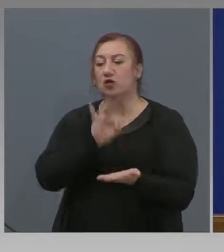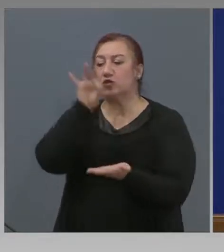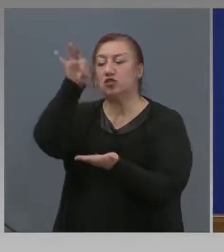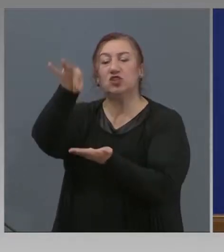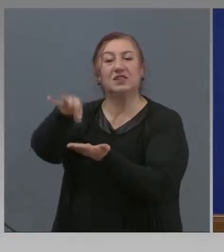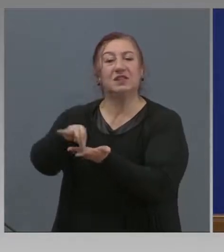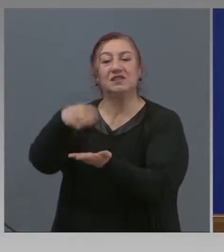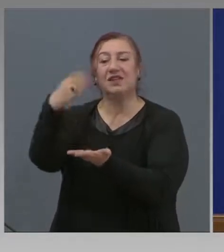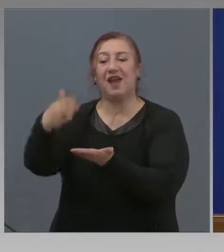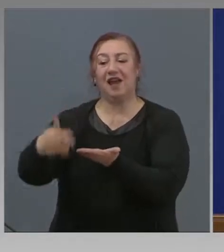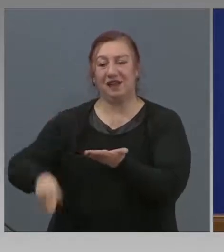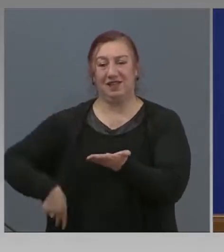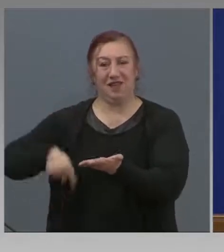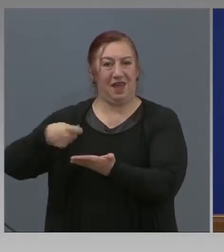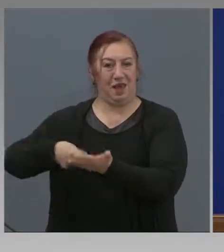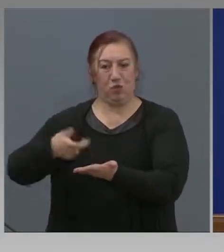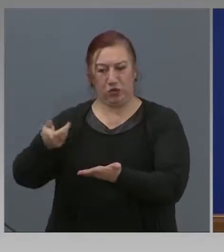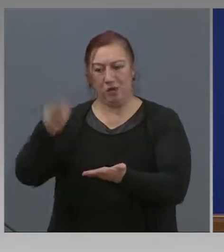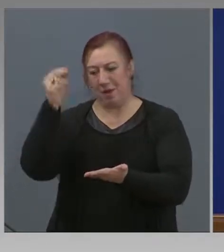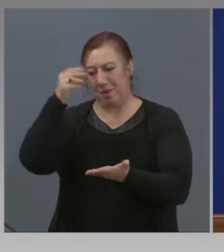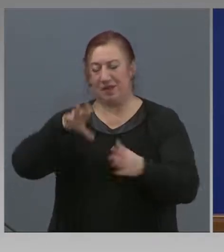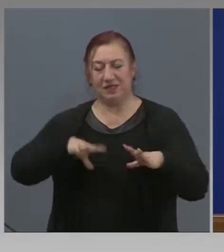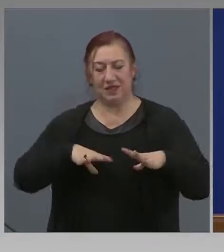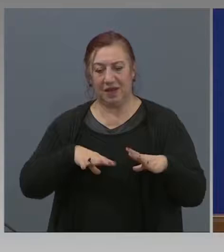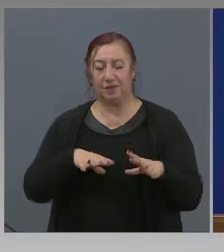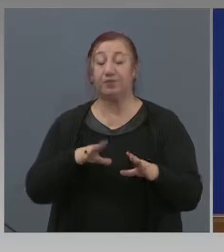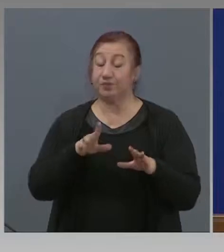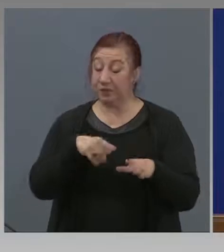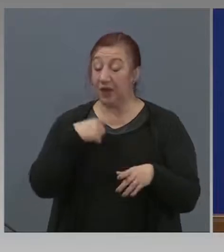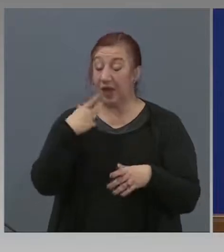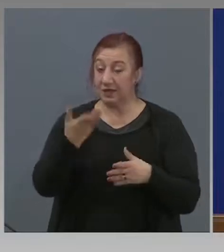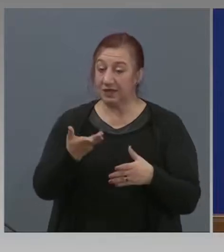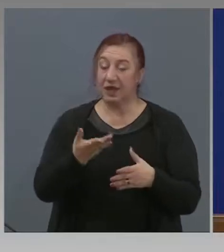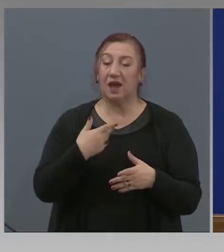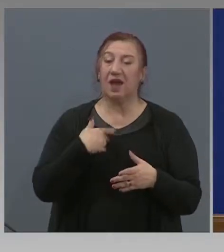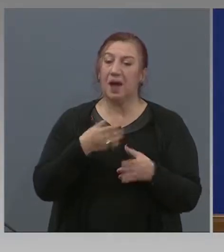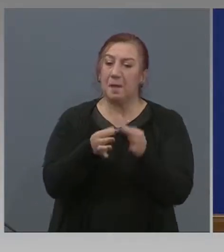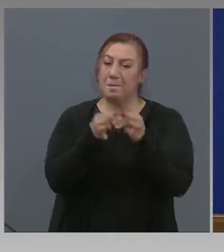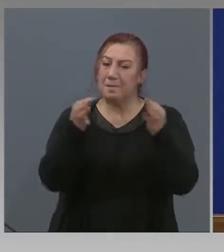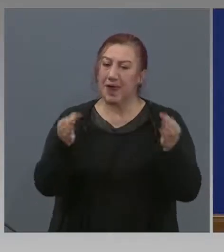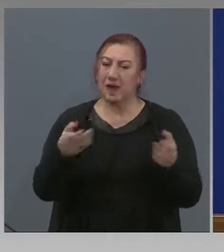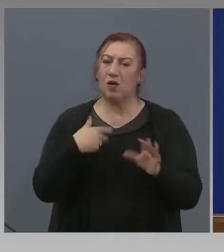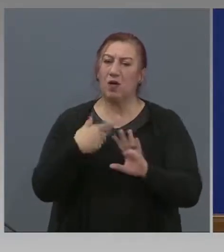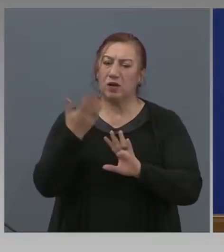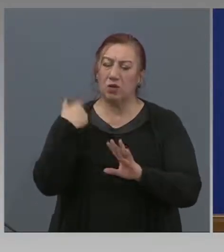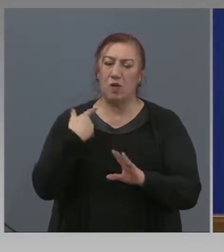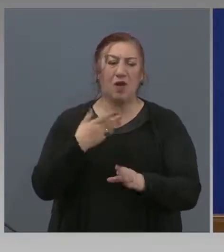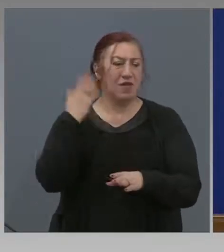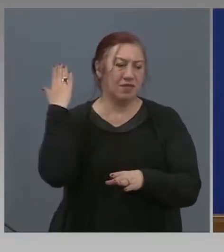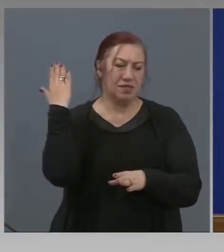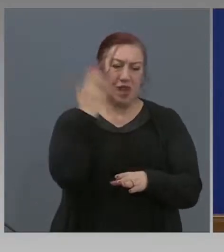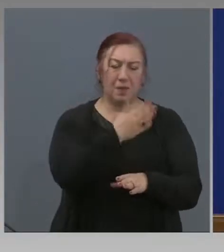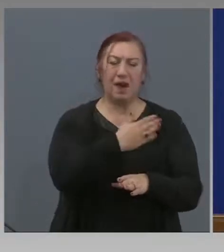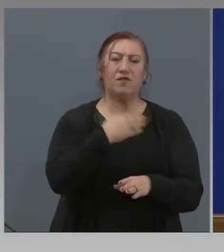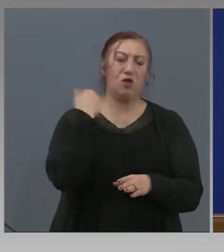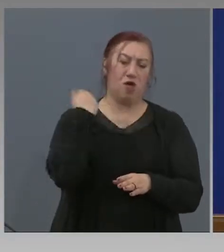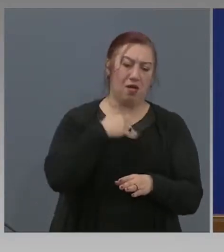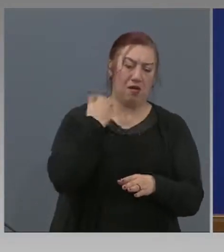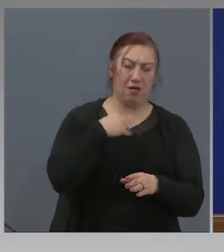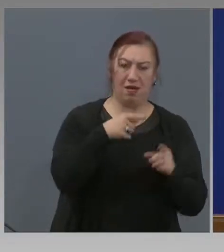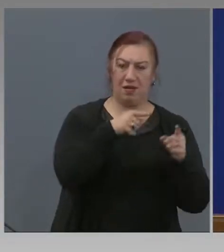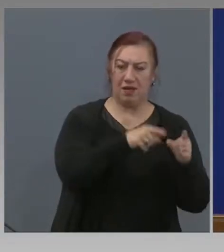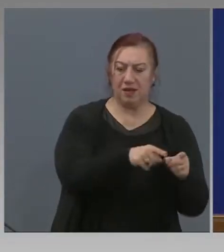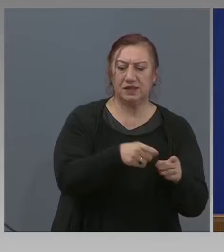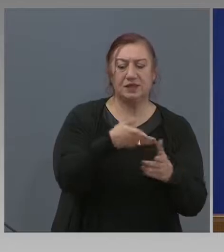доста до българските лиги? Която взехме и която, между друго, е традиция на снабдяване директно от производителя. Кланниците,